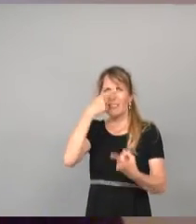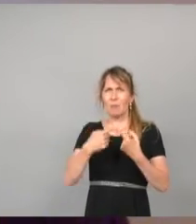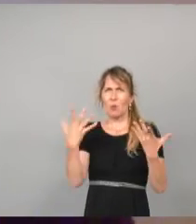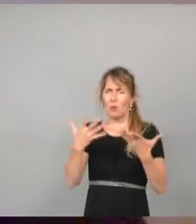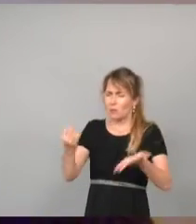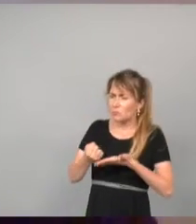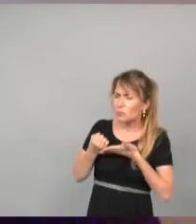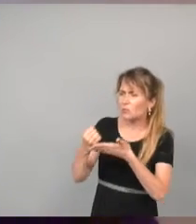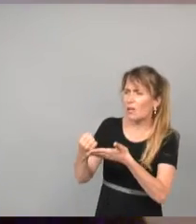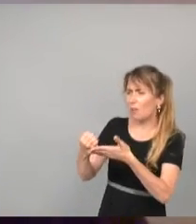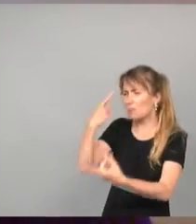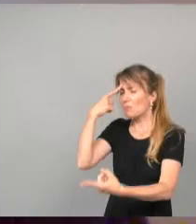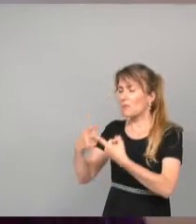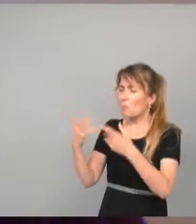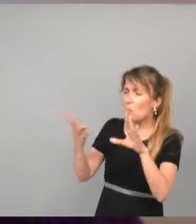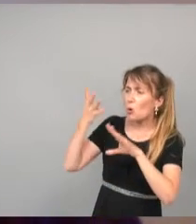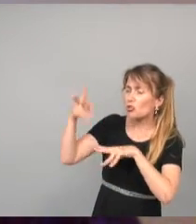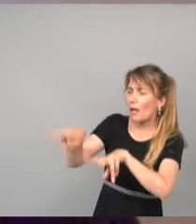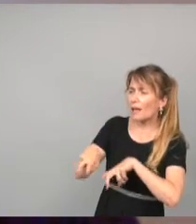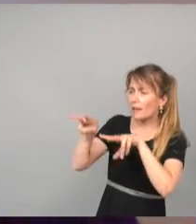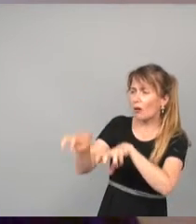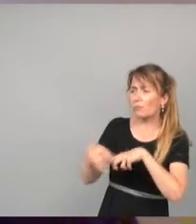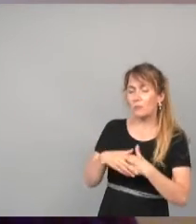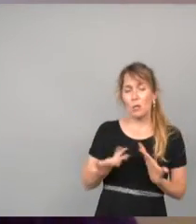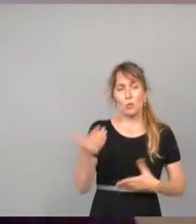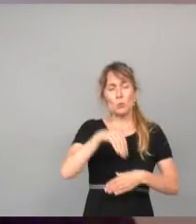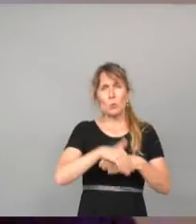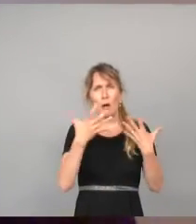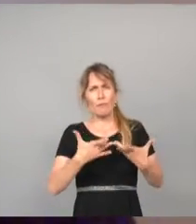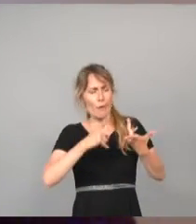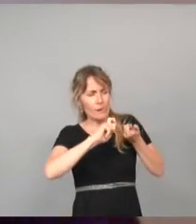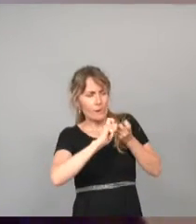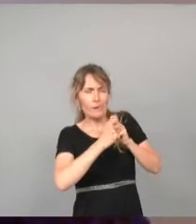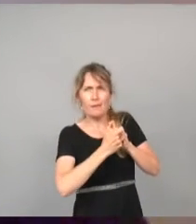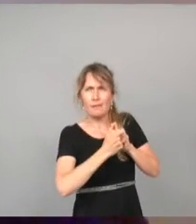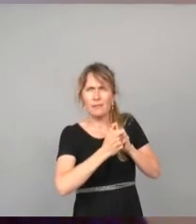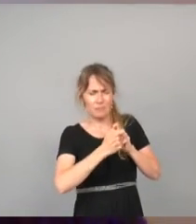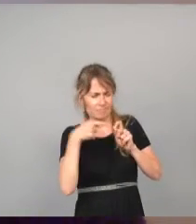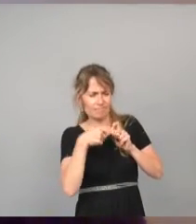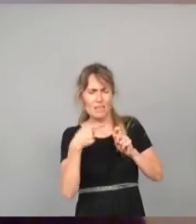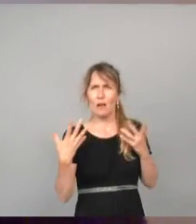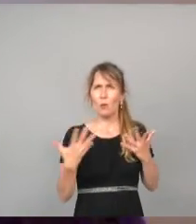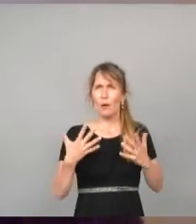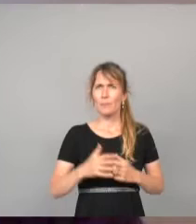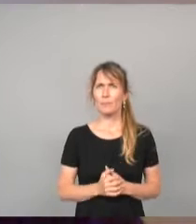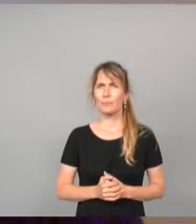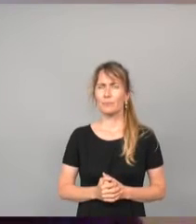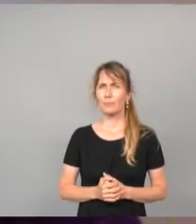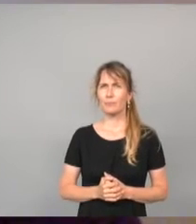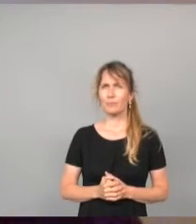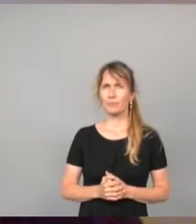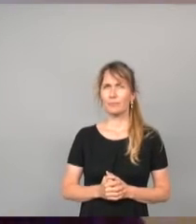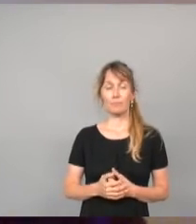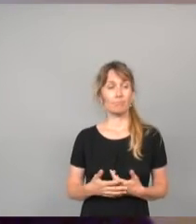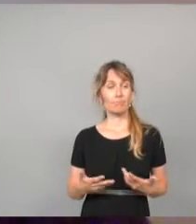agricoles. Alors en quoi consiste la révision proposée ce soir, Monsieur le Président, chers collègues ? Il s'agit ni